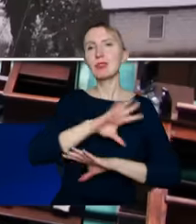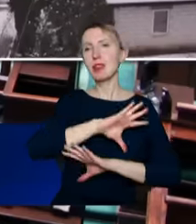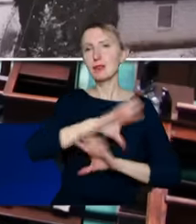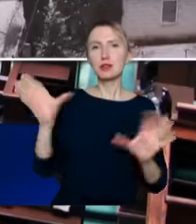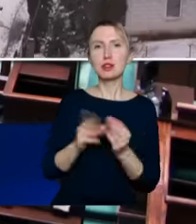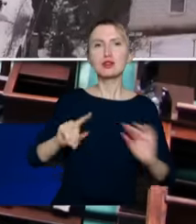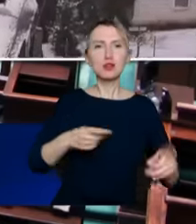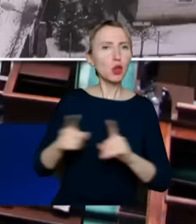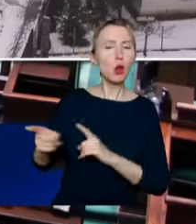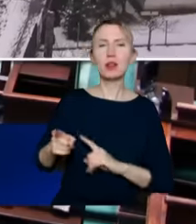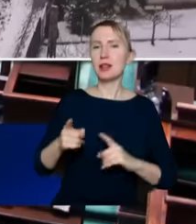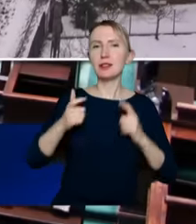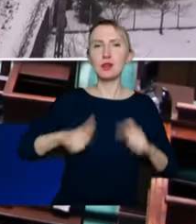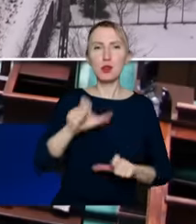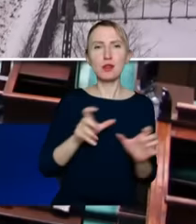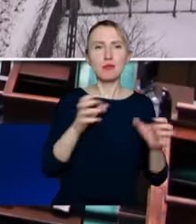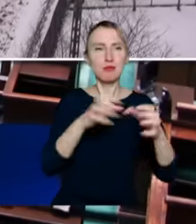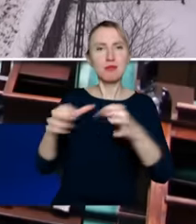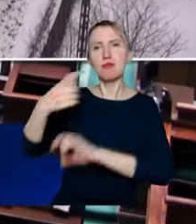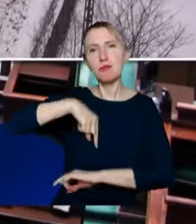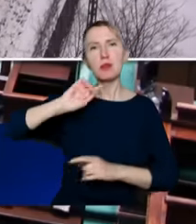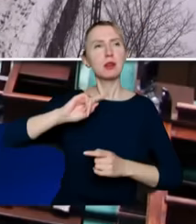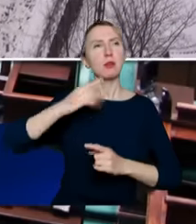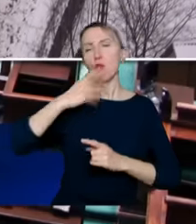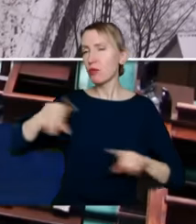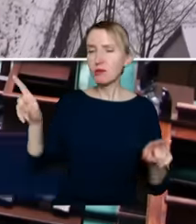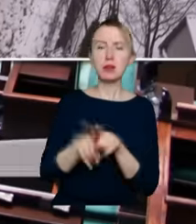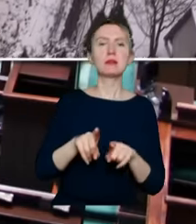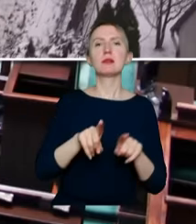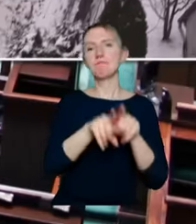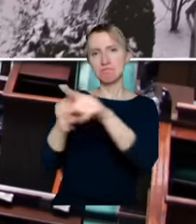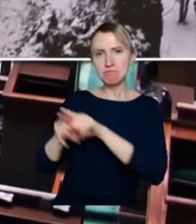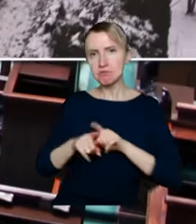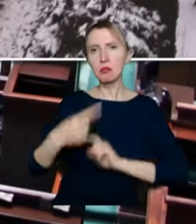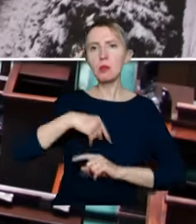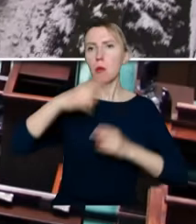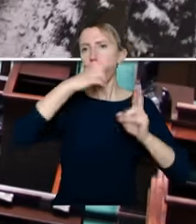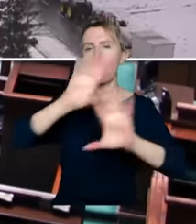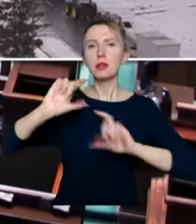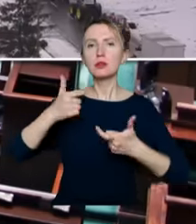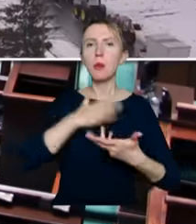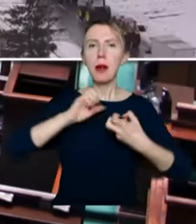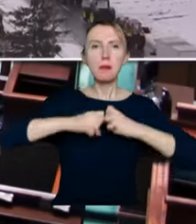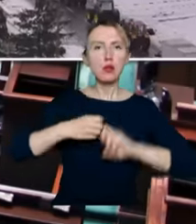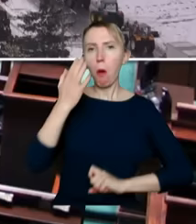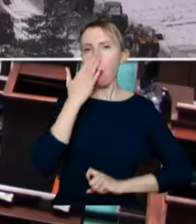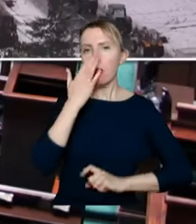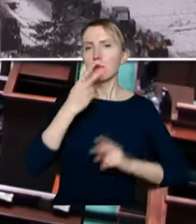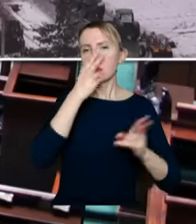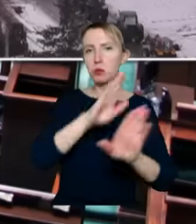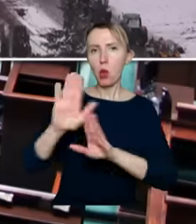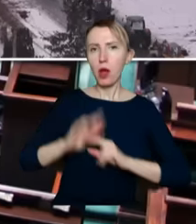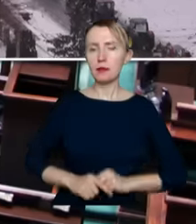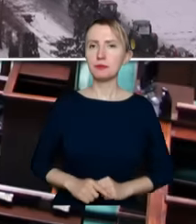rolnicze, że wszyscy rolnicy mówimy jednym głosem. Mówimy o tym wszystkim, co nas dotyka, co, co nas tutaj